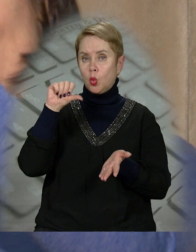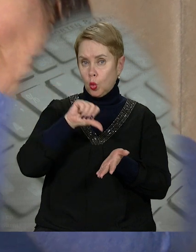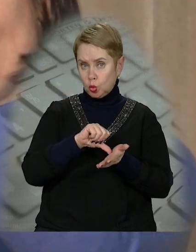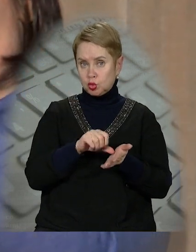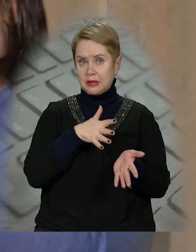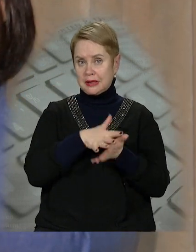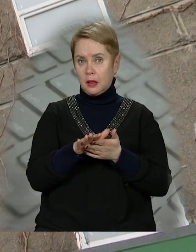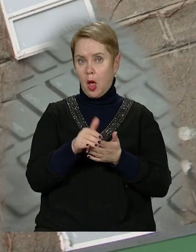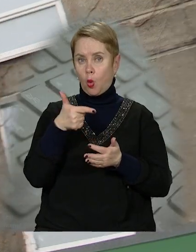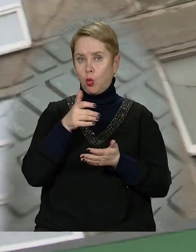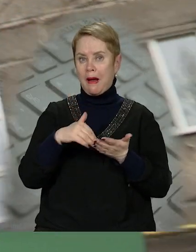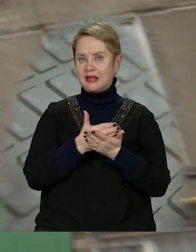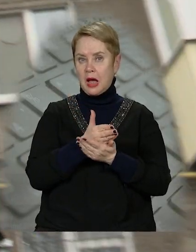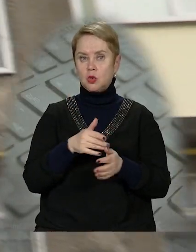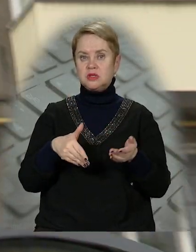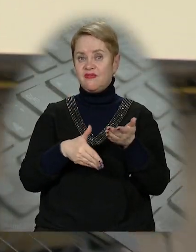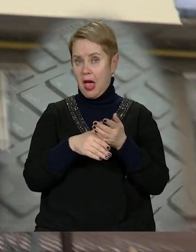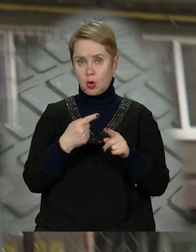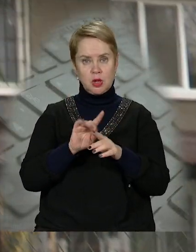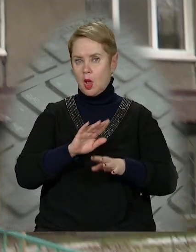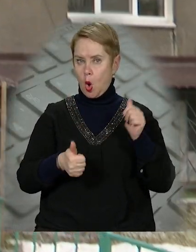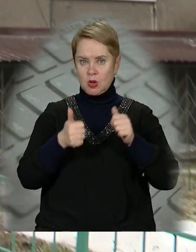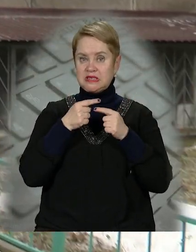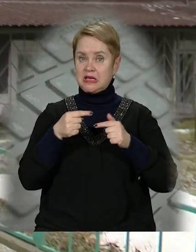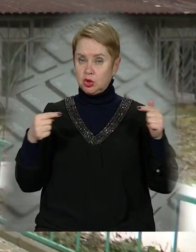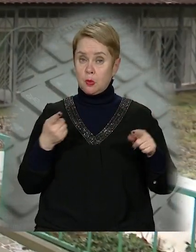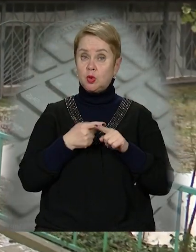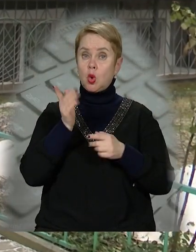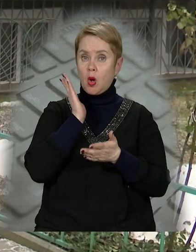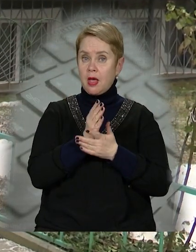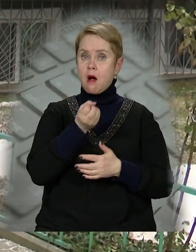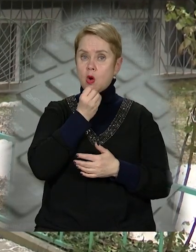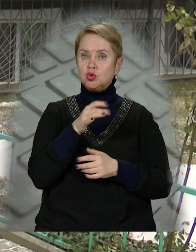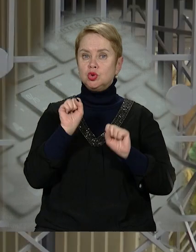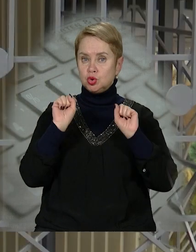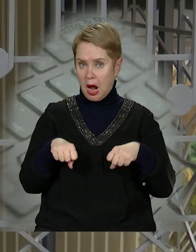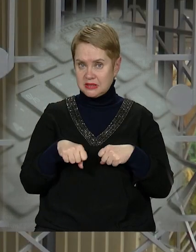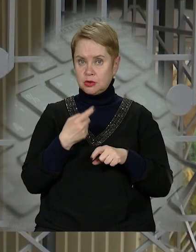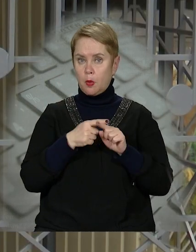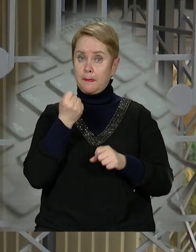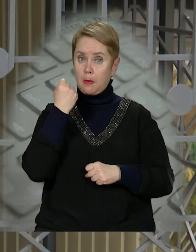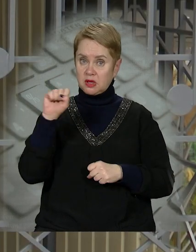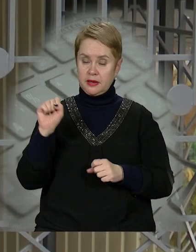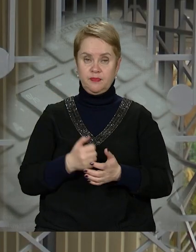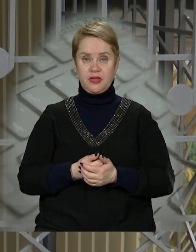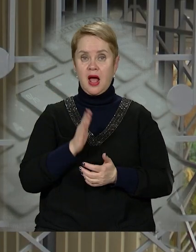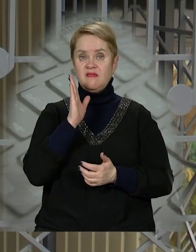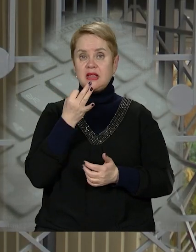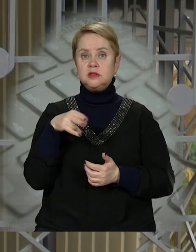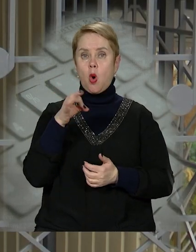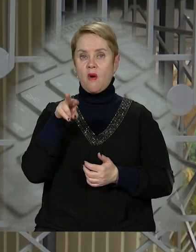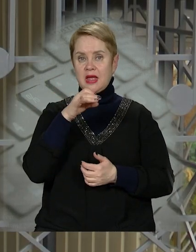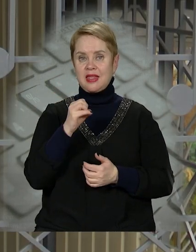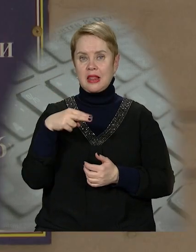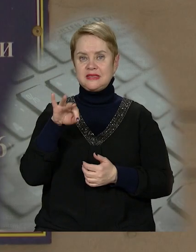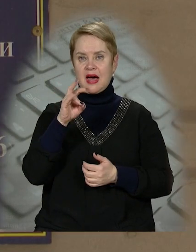участі йде на гуманітарну сферу, яка не конкурує з іншими. Отож, є хороші шанси, аби перемогти. Владислав